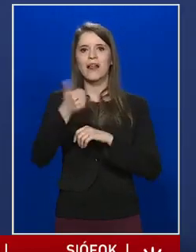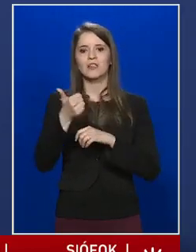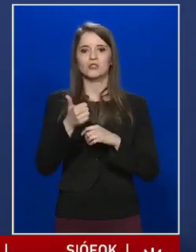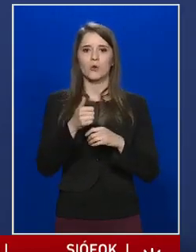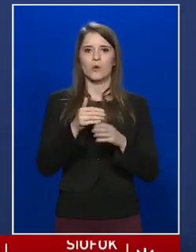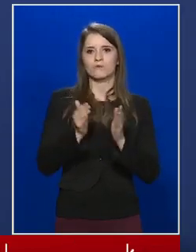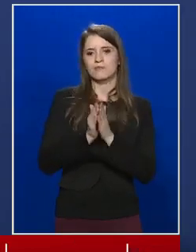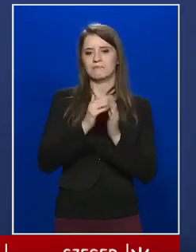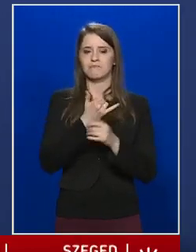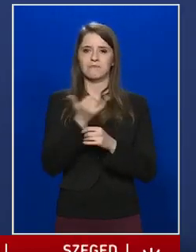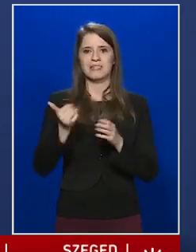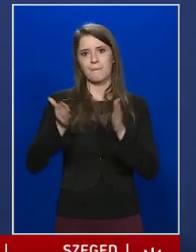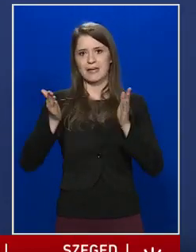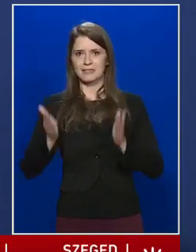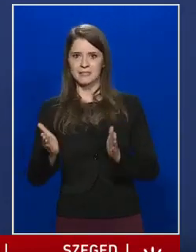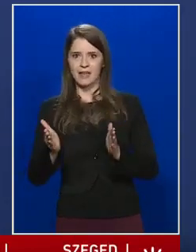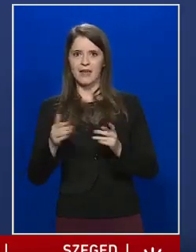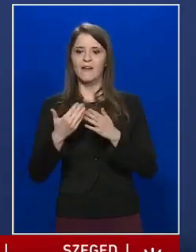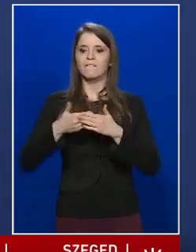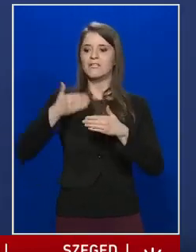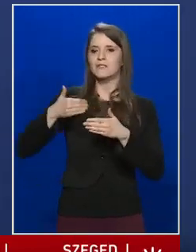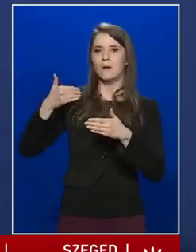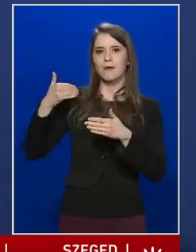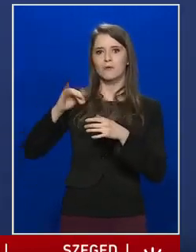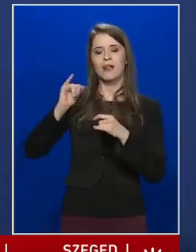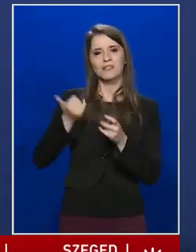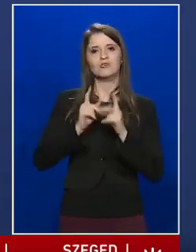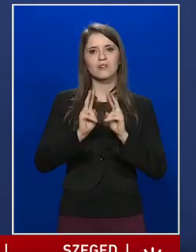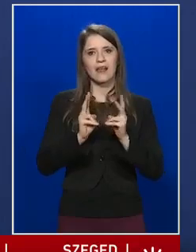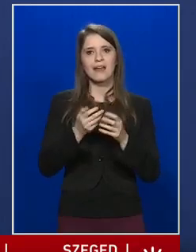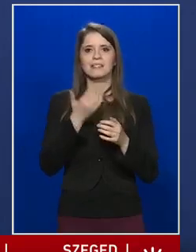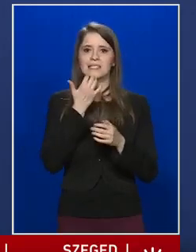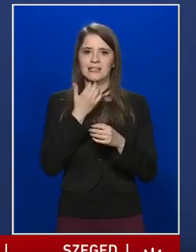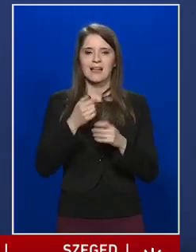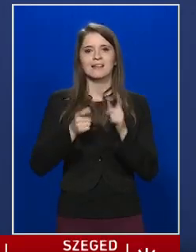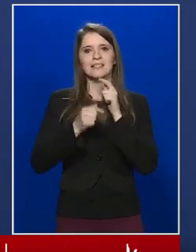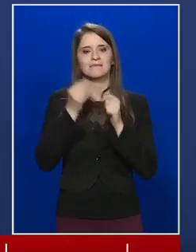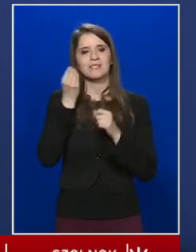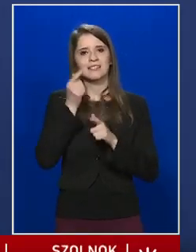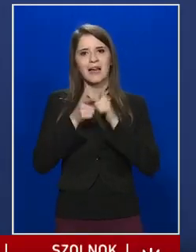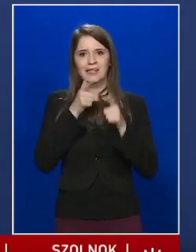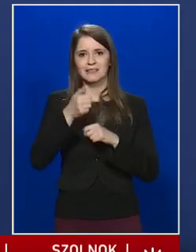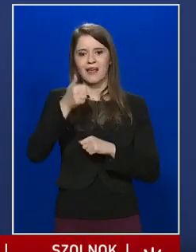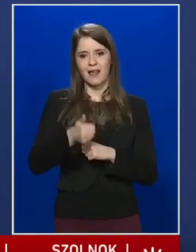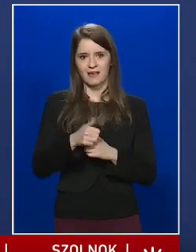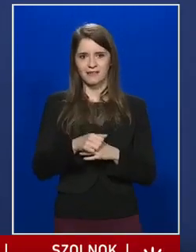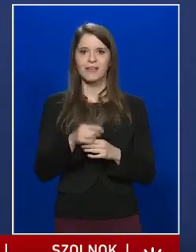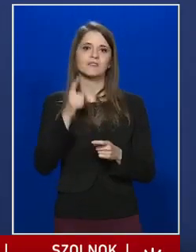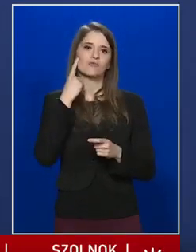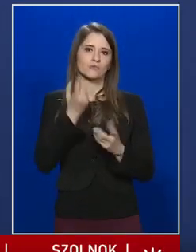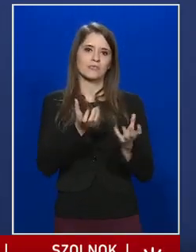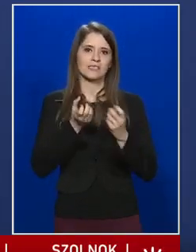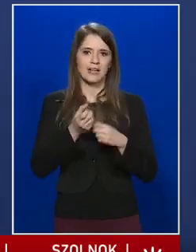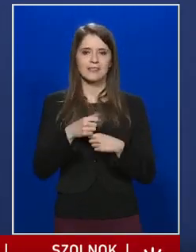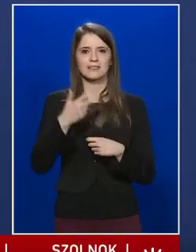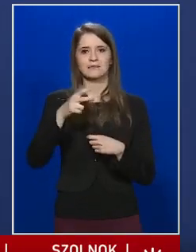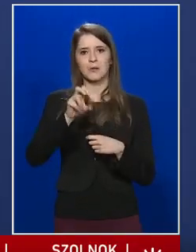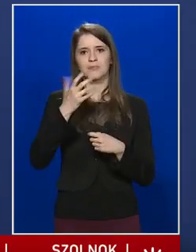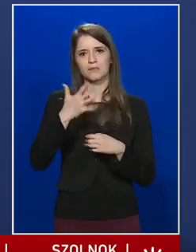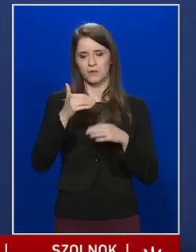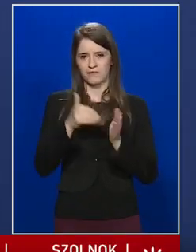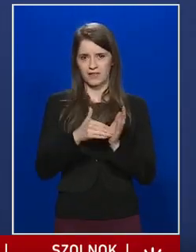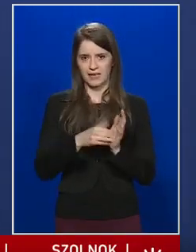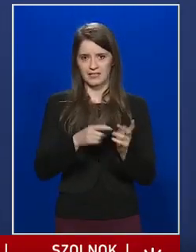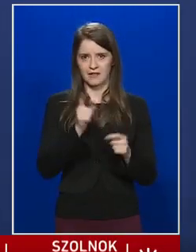visszamenőleg is igényeltik a diákhitel 1-et, így akár 350 ezer forinthoz is juthatna. Ezen